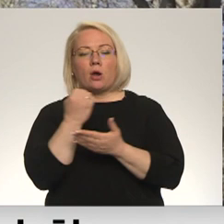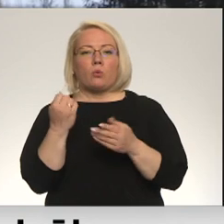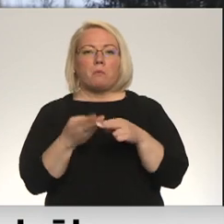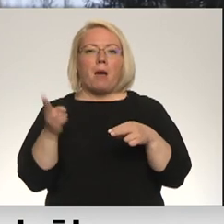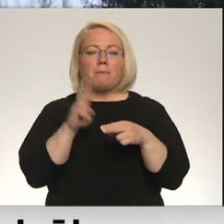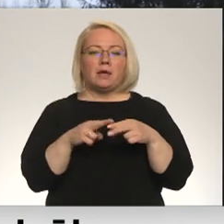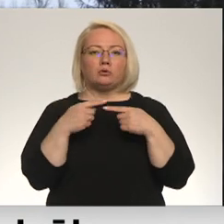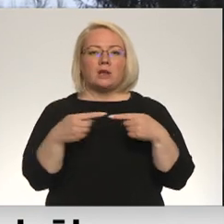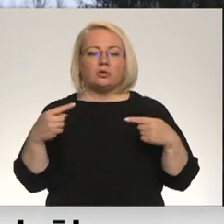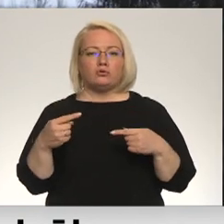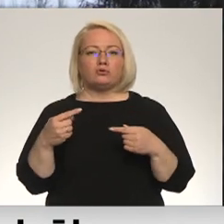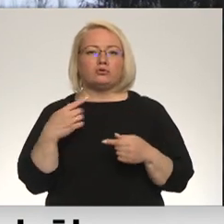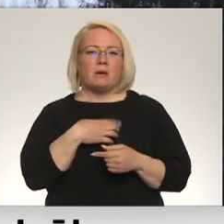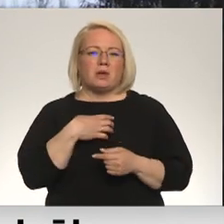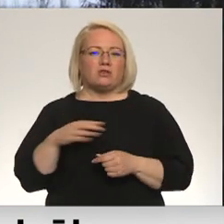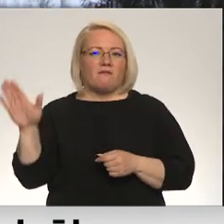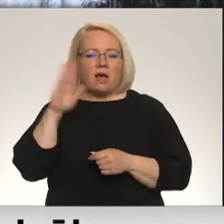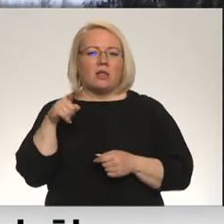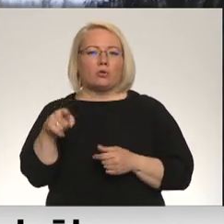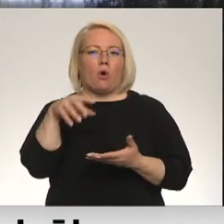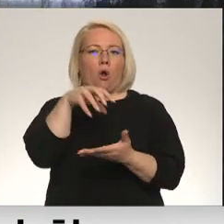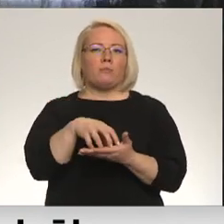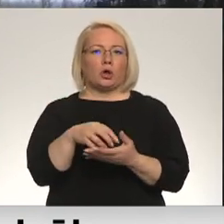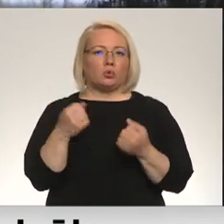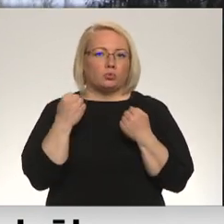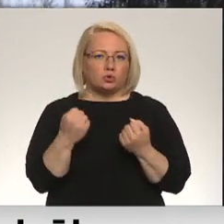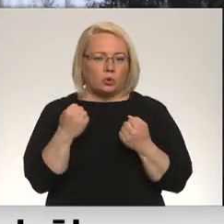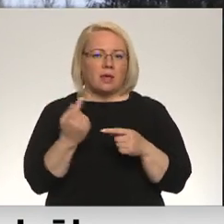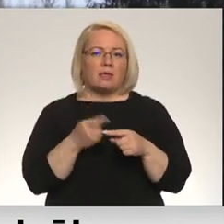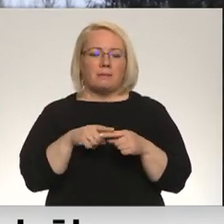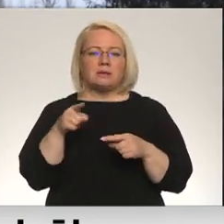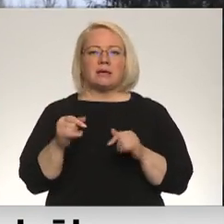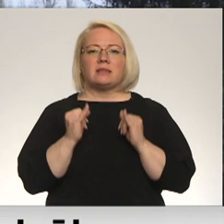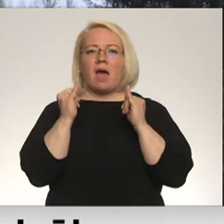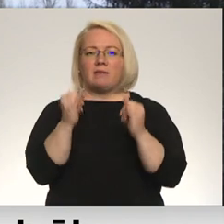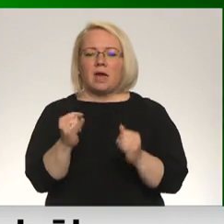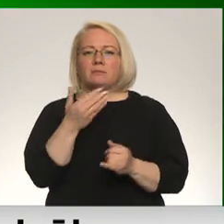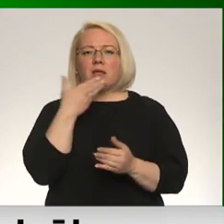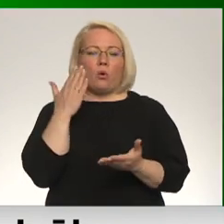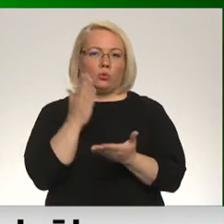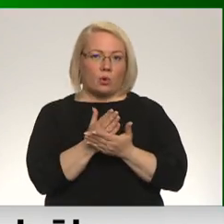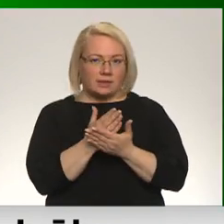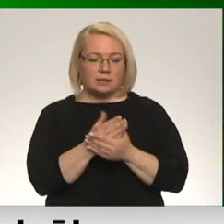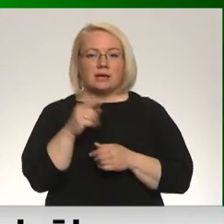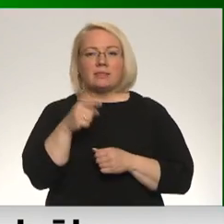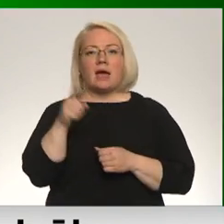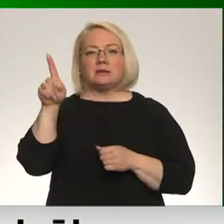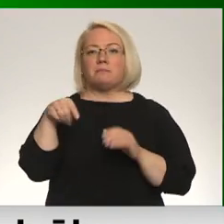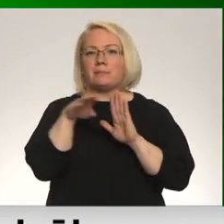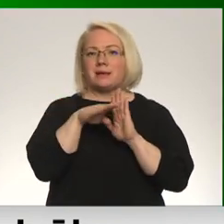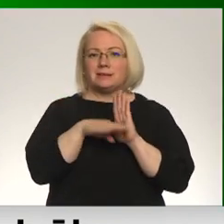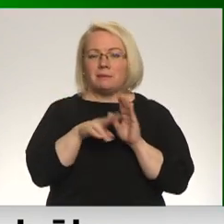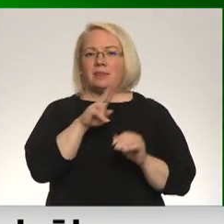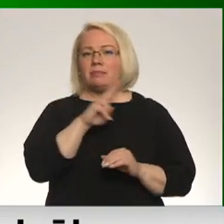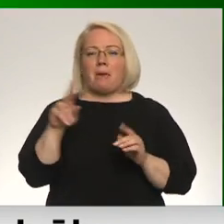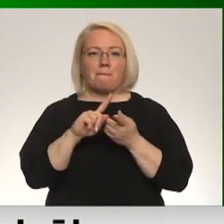nepieciešam valstī, lai šo objektu uzturētu. Tāpēc arī tas dāvinājums arī līdz šim nav noticis. Ja šīs prasības nemainās